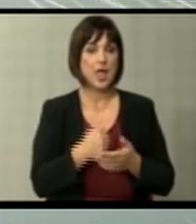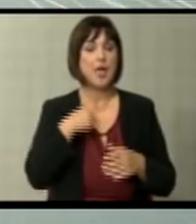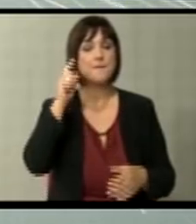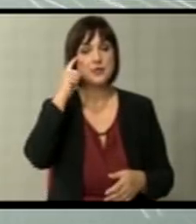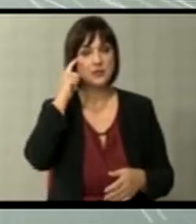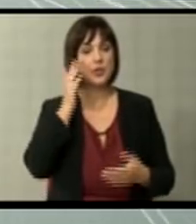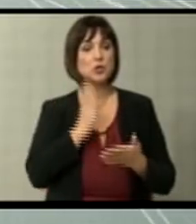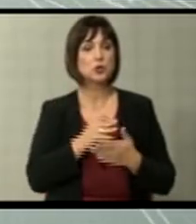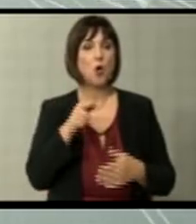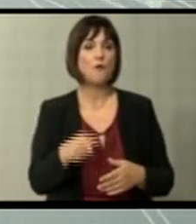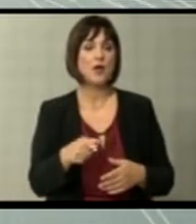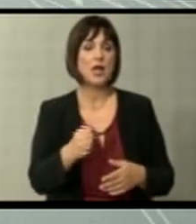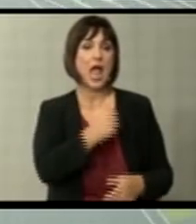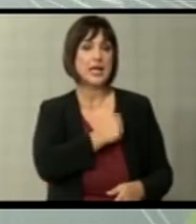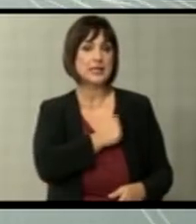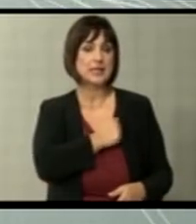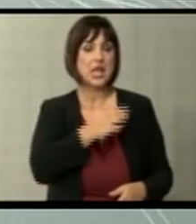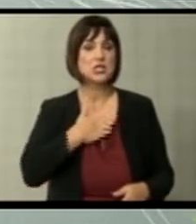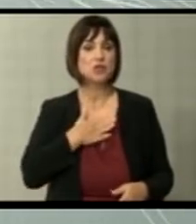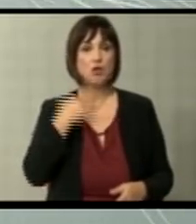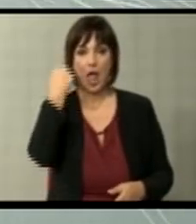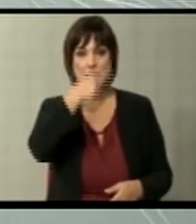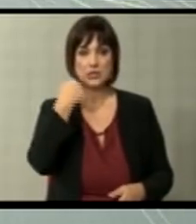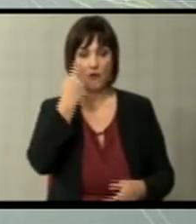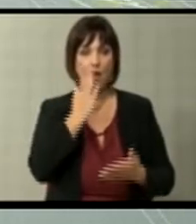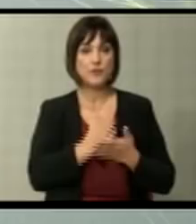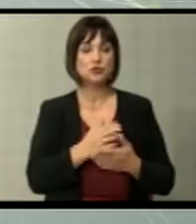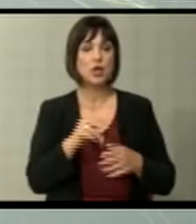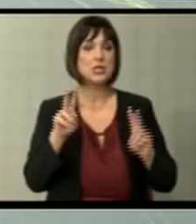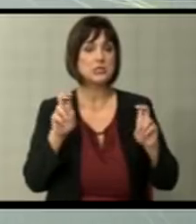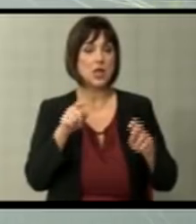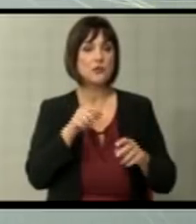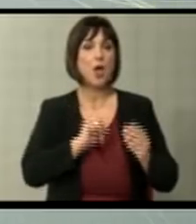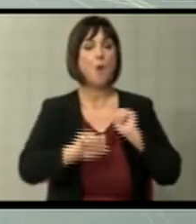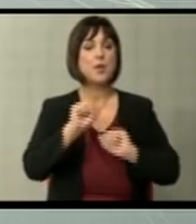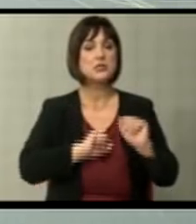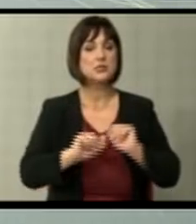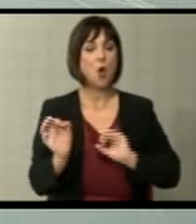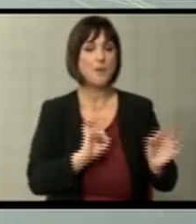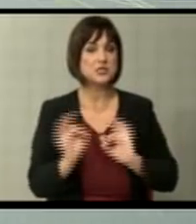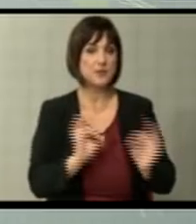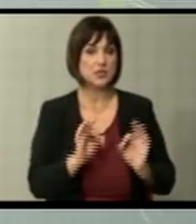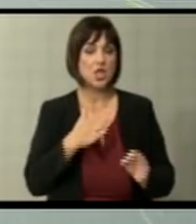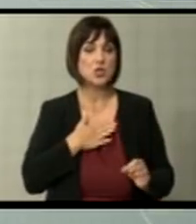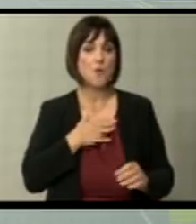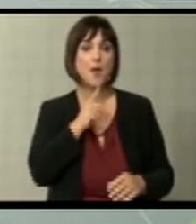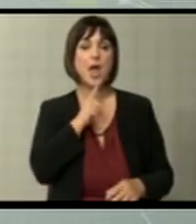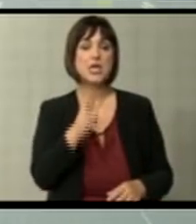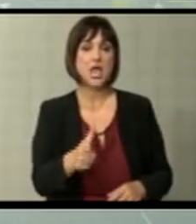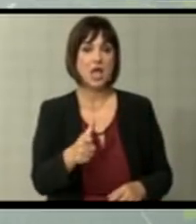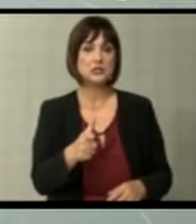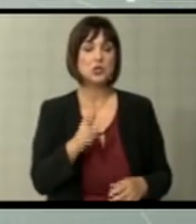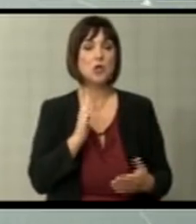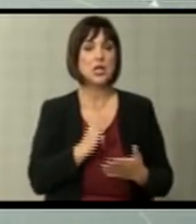мислефме дека со тоа го загарантирафме нашиот идентитет, тоа беше слоганот, обезбедивме дека го имаме јазикот,